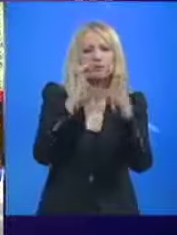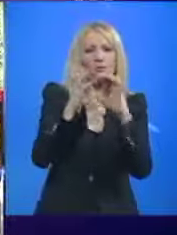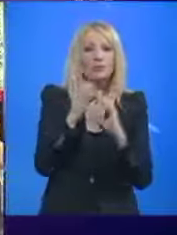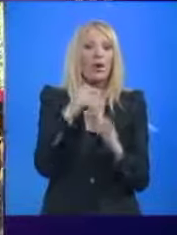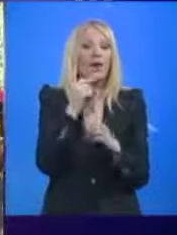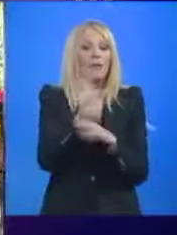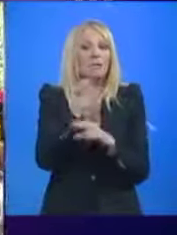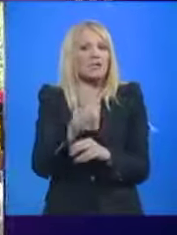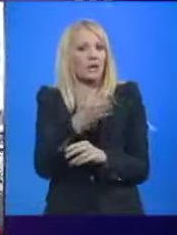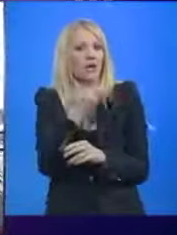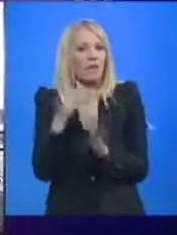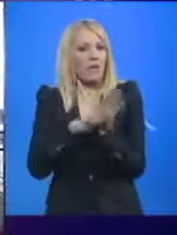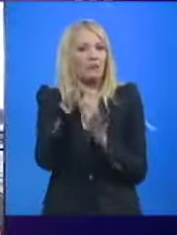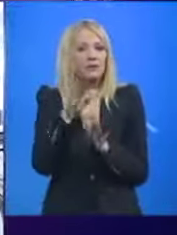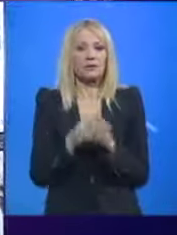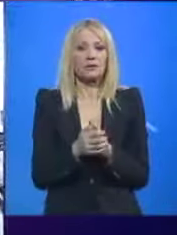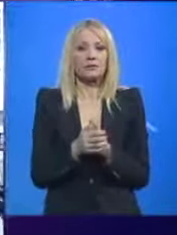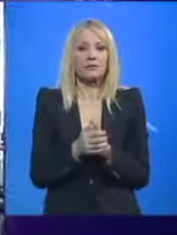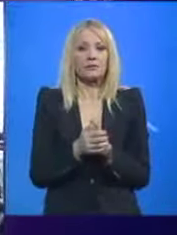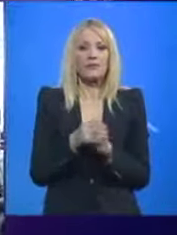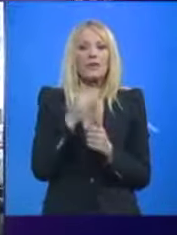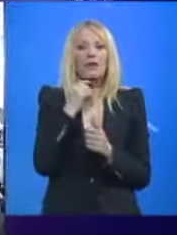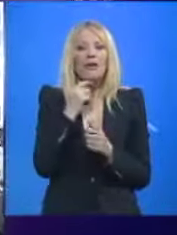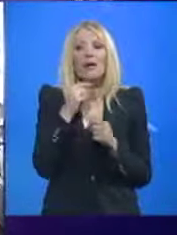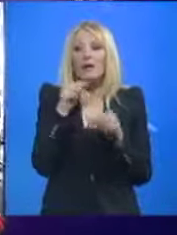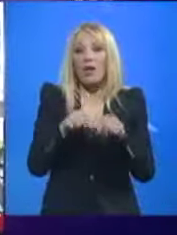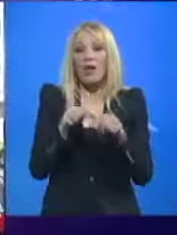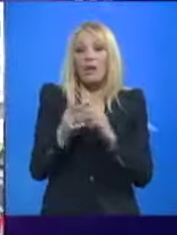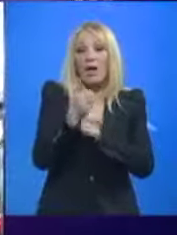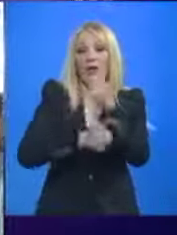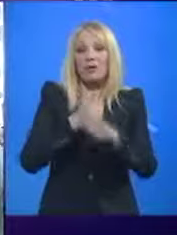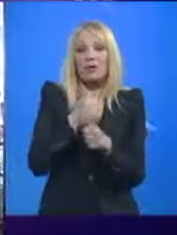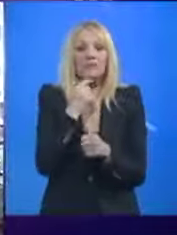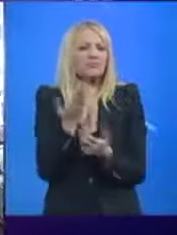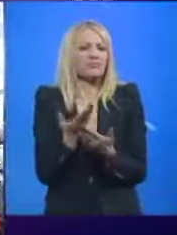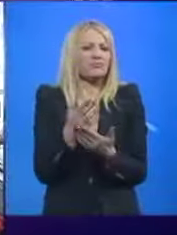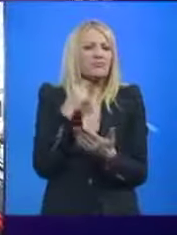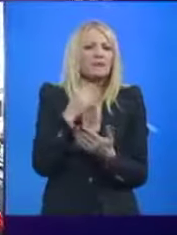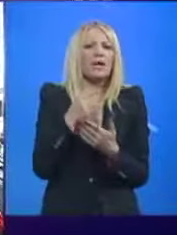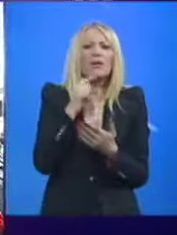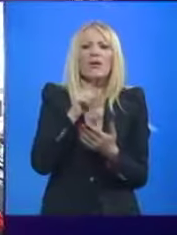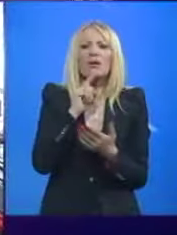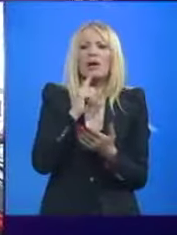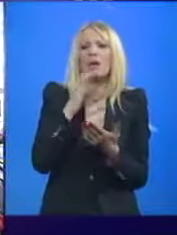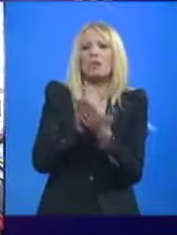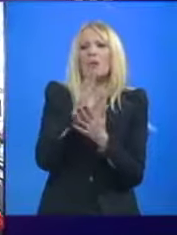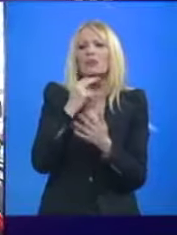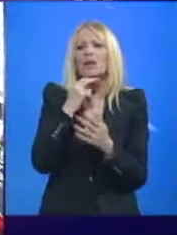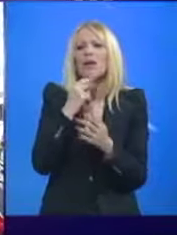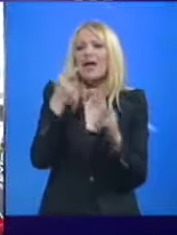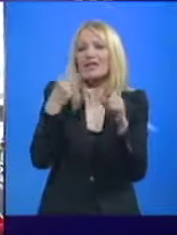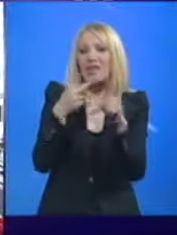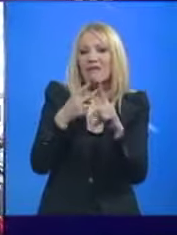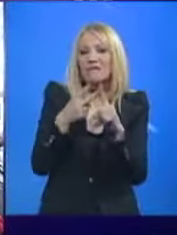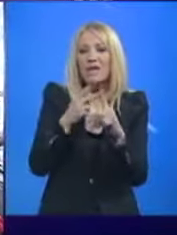redko kad viđem to. Malo da kažem cenzurisano ove godine, jer ranije su bili, da kažem, po medijima budu neki dueli, TV dueli,